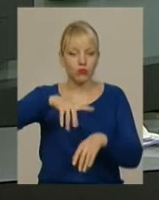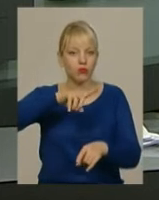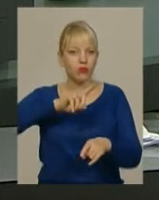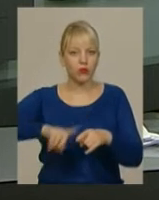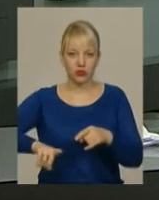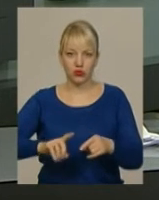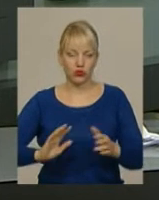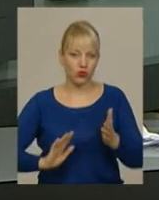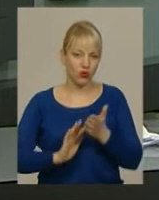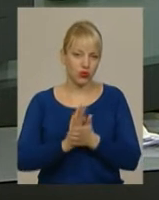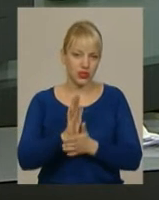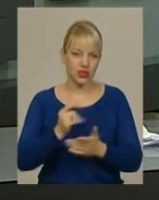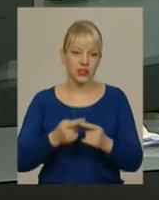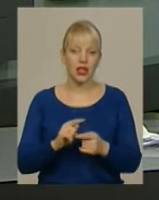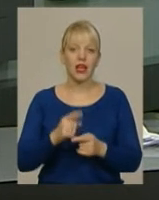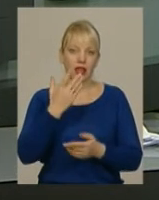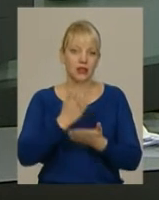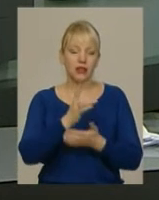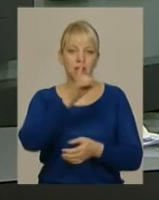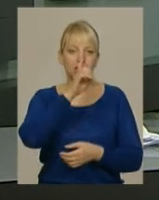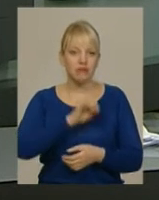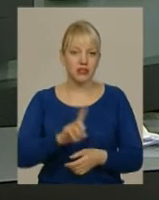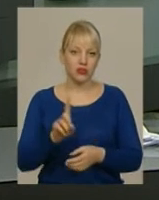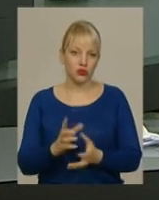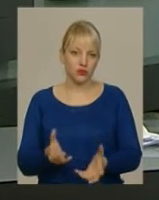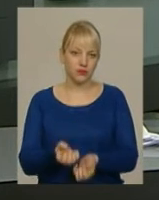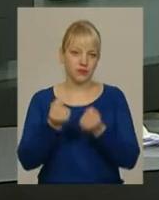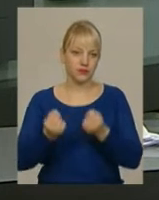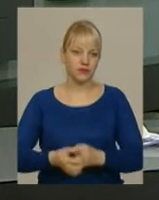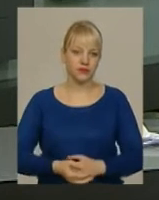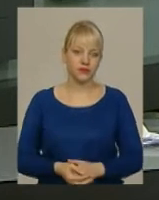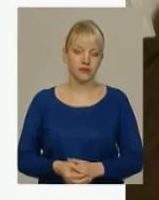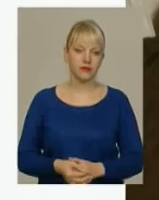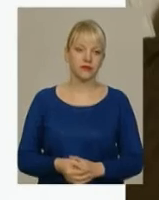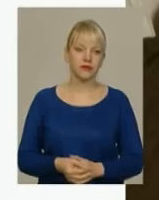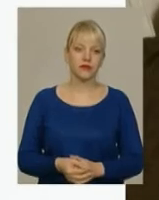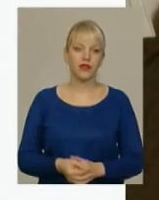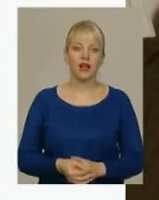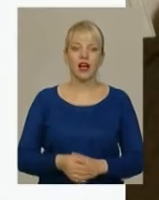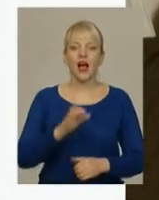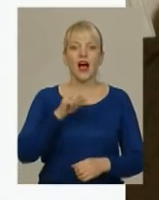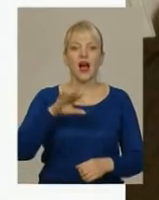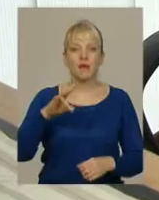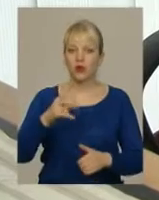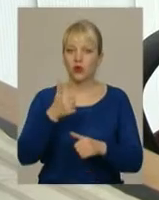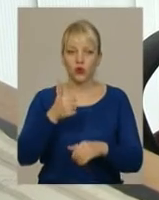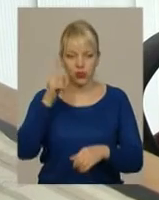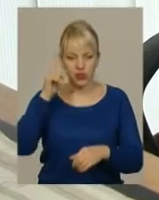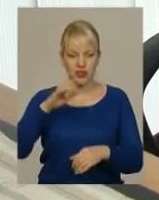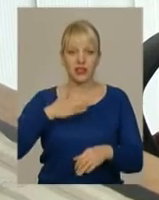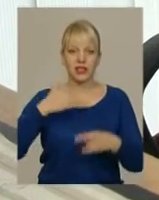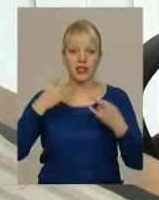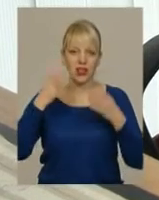врятувати дівчинку родинні є місяць. Докладніше у сюжеті Ольги Нісміянової. Маленьку Аміну добре знають у нас на